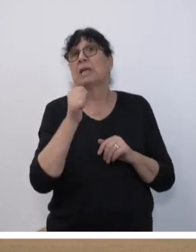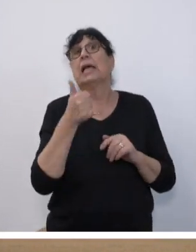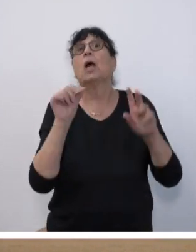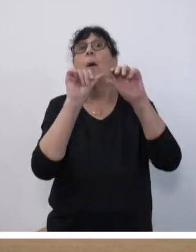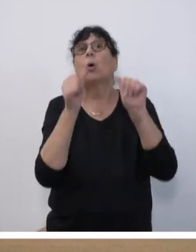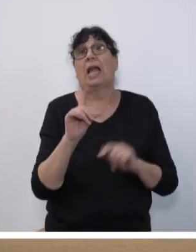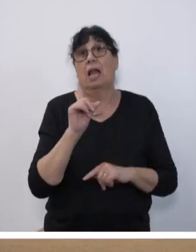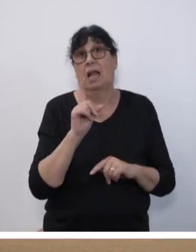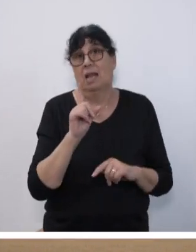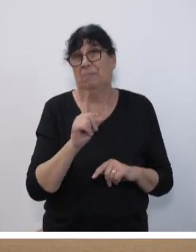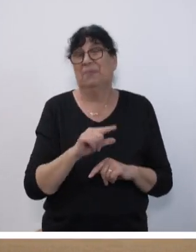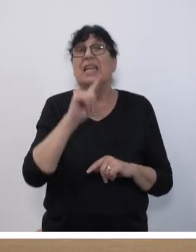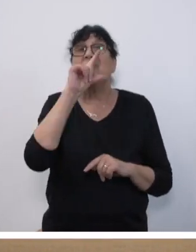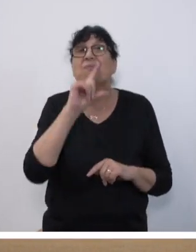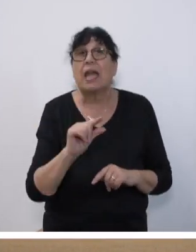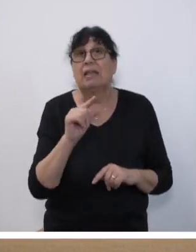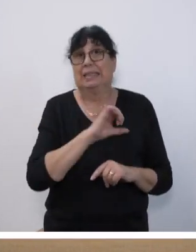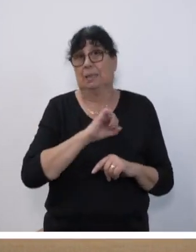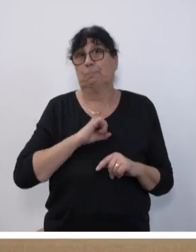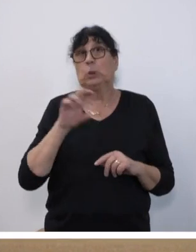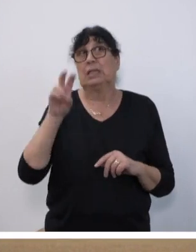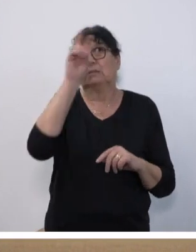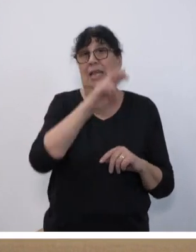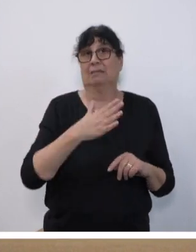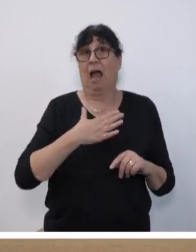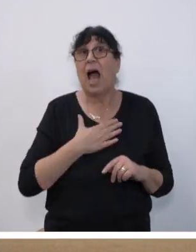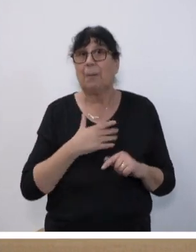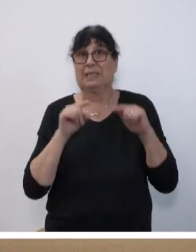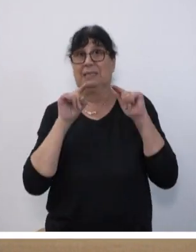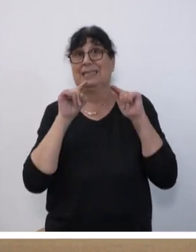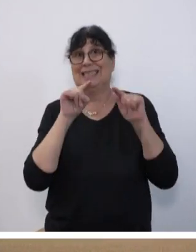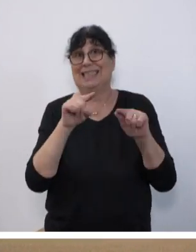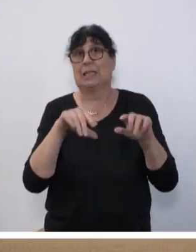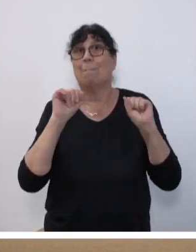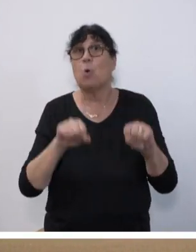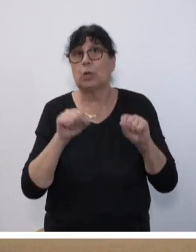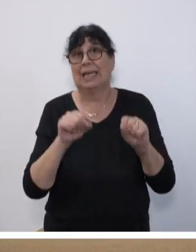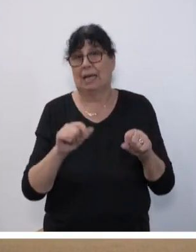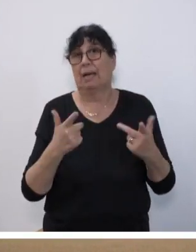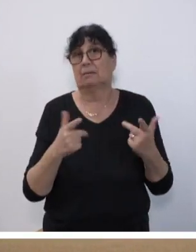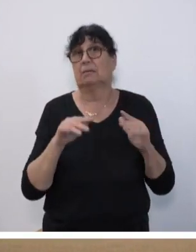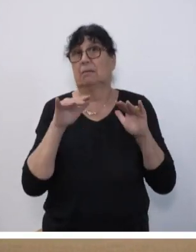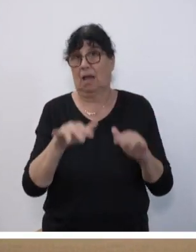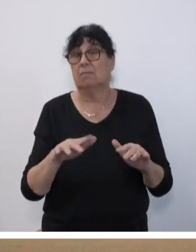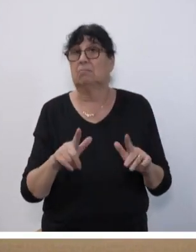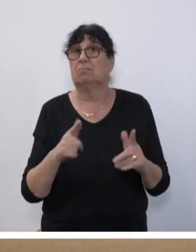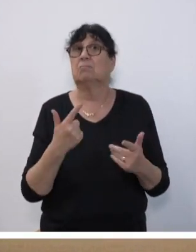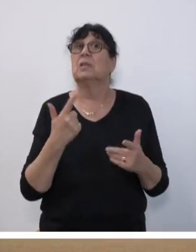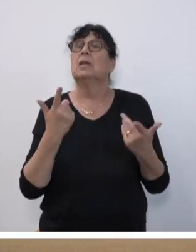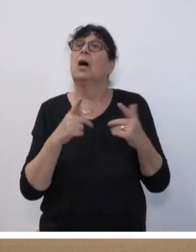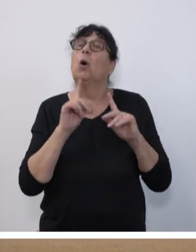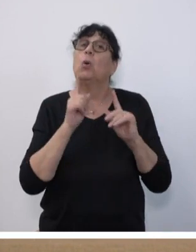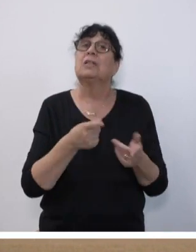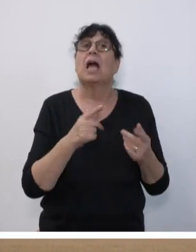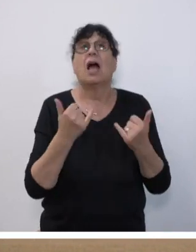Die wenigsten Bundesländer haben überhaupt das Instrument des Jugendchecks schon aufgegriffen und wie man ihn in der Praxis umsetzt,